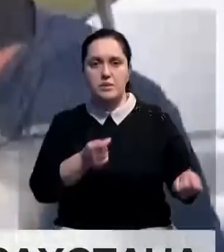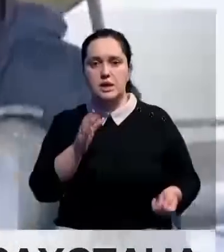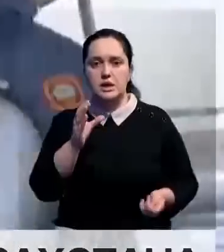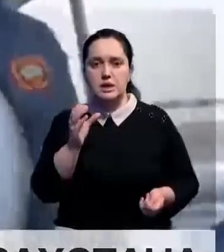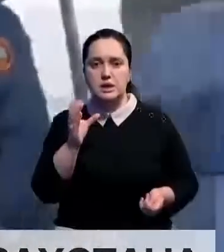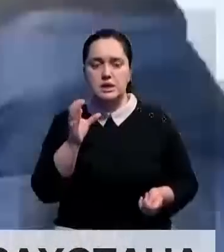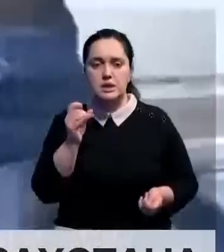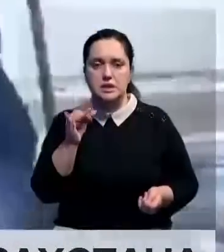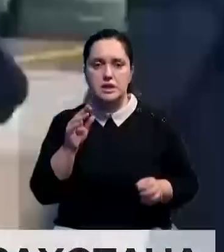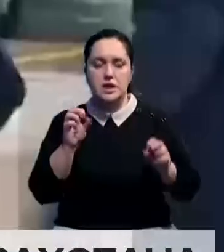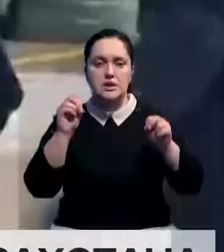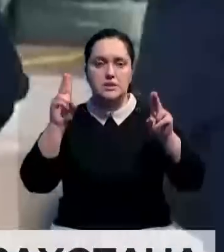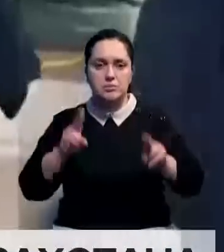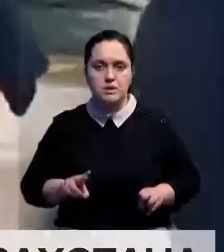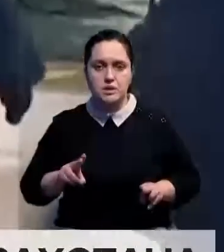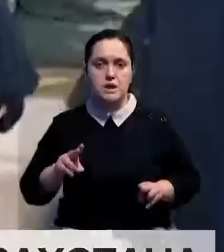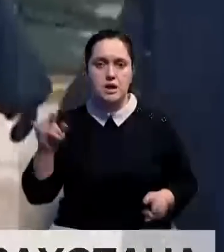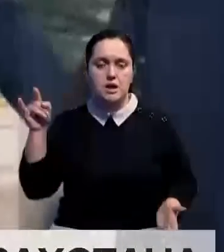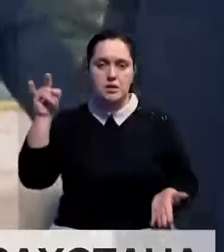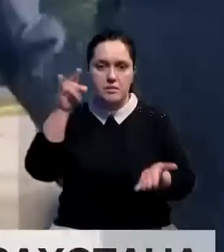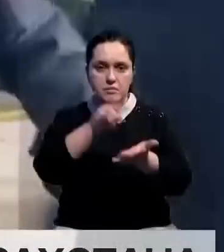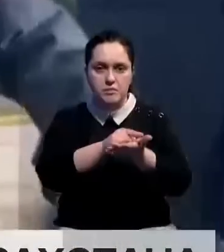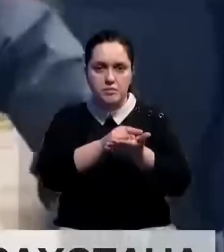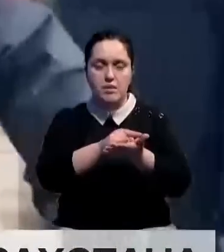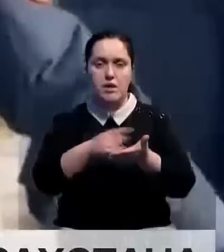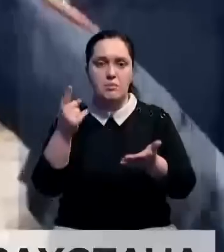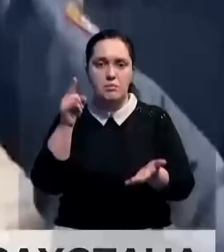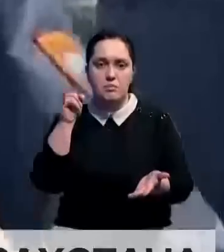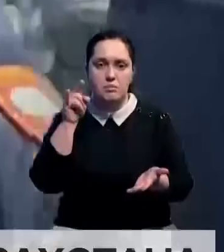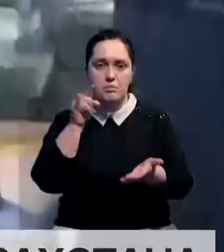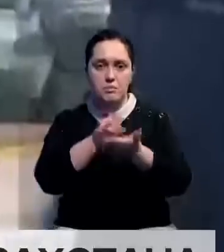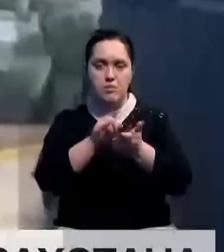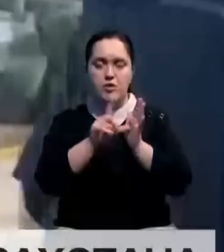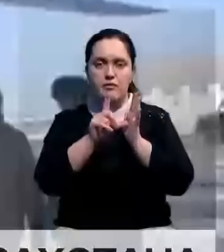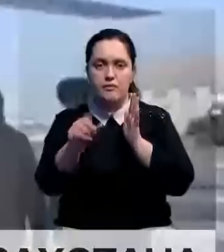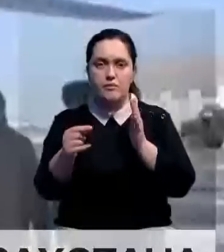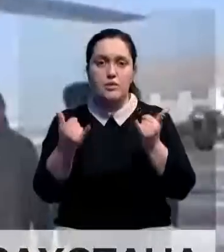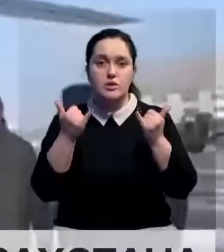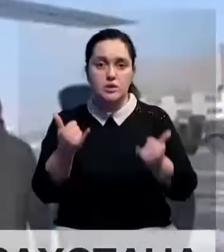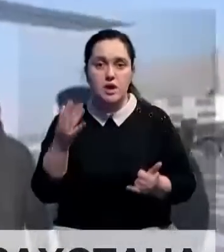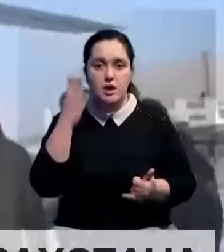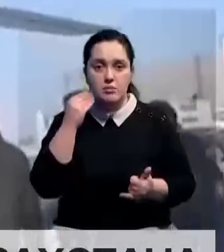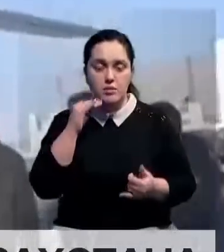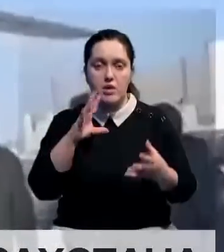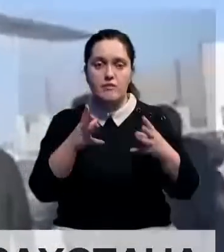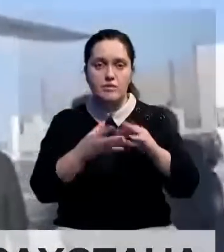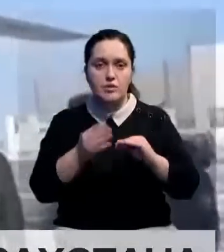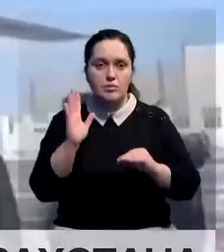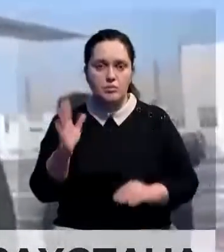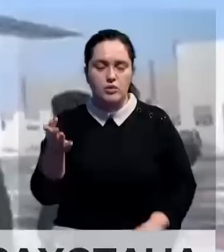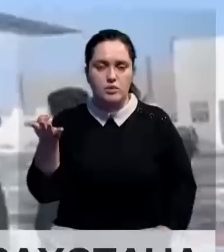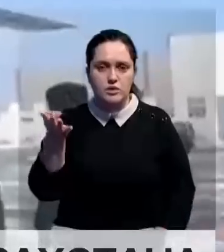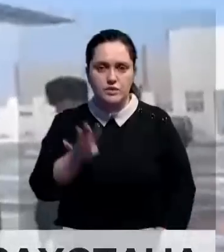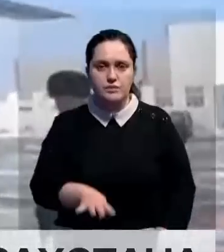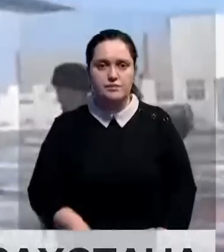50 тонн, будет доставлено на территорию Сирии специальными воздушными судами. Первый борт вылетел сегодня из Алматы.